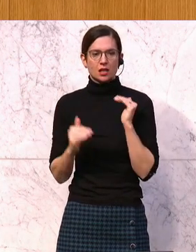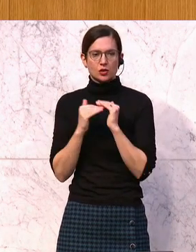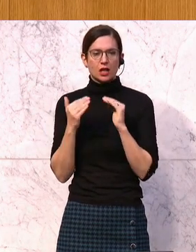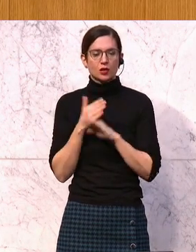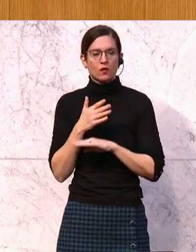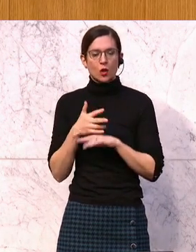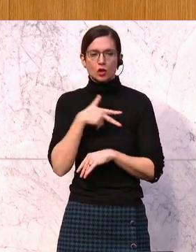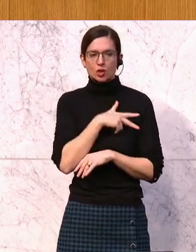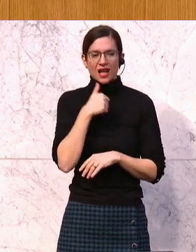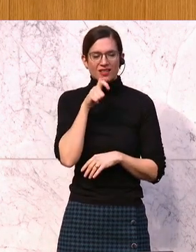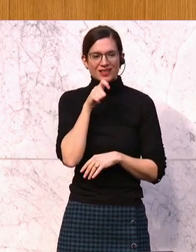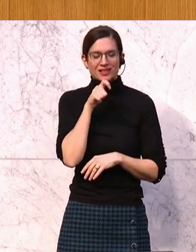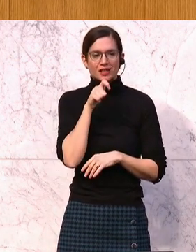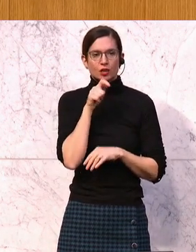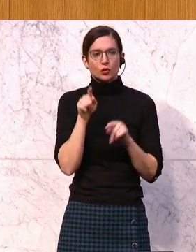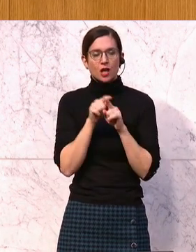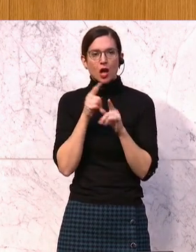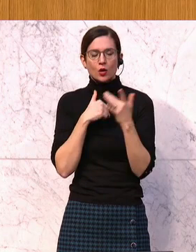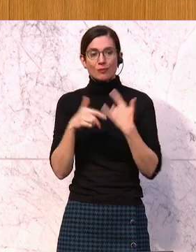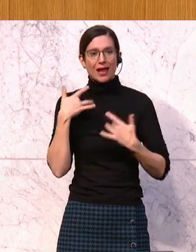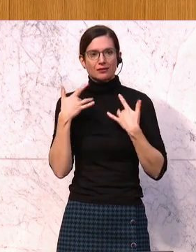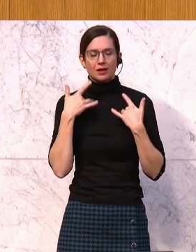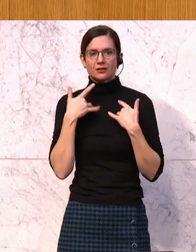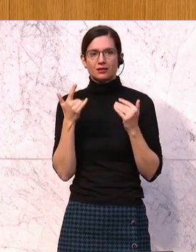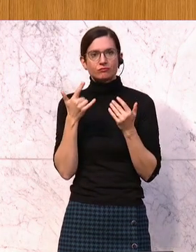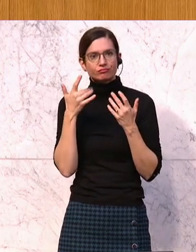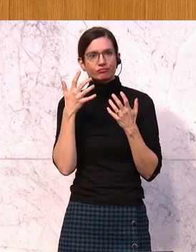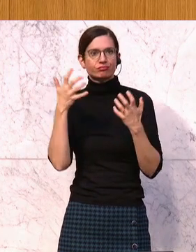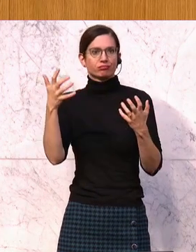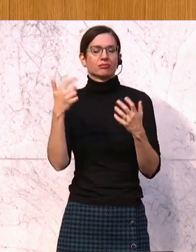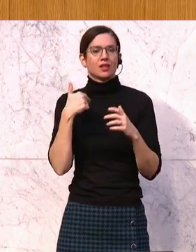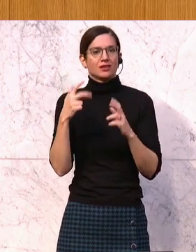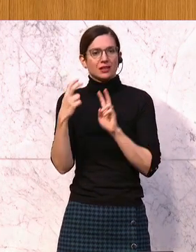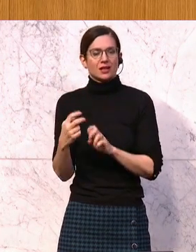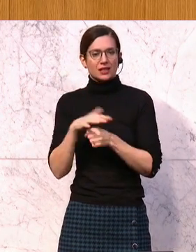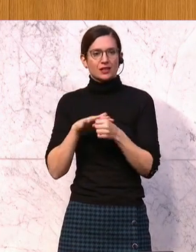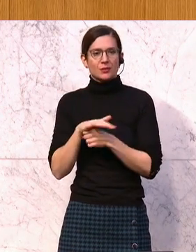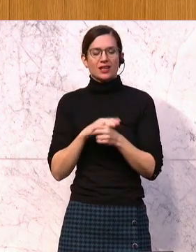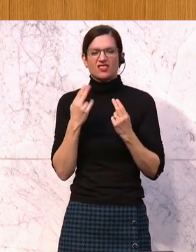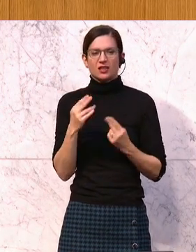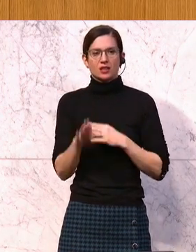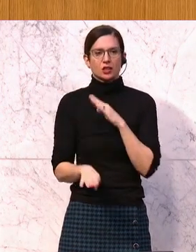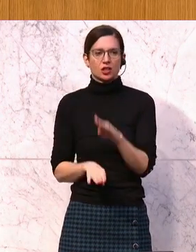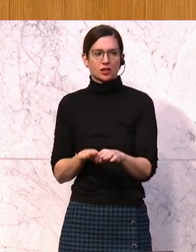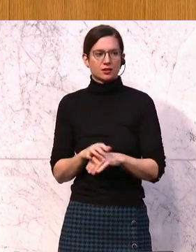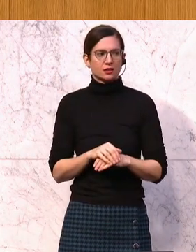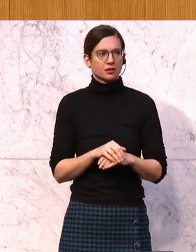Sozialversicherung zur Attraktivitätssteigerung im niedergelassenen Bereich. Ein ganz wichtiger Schritt.